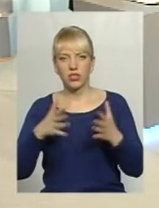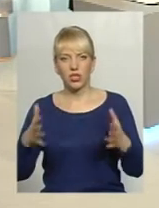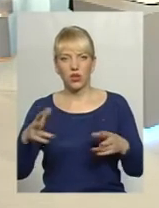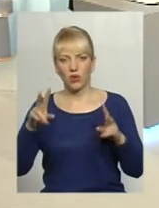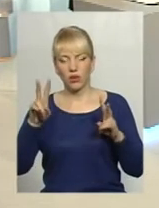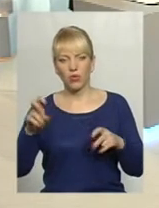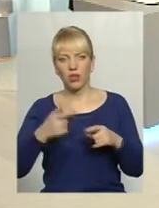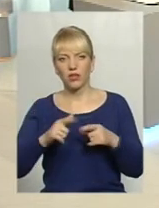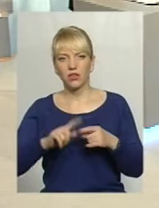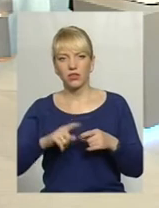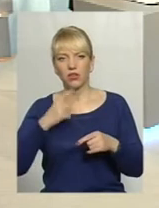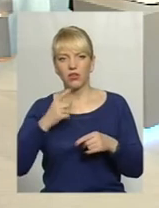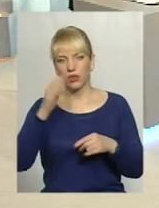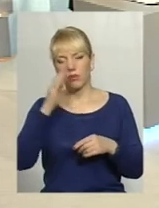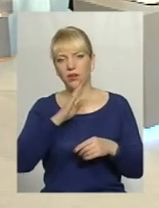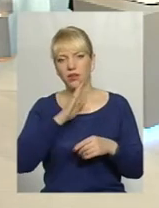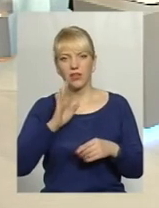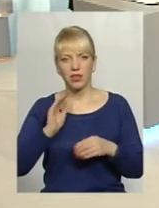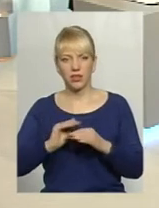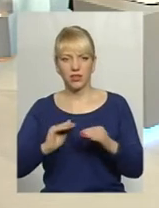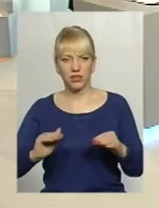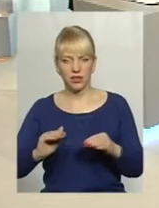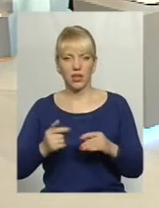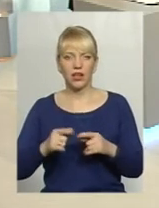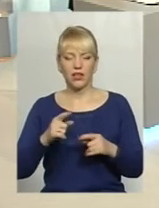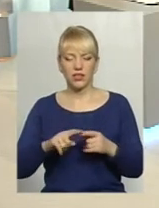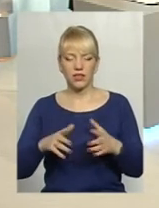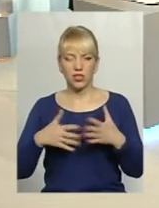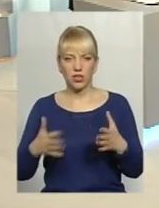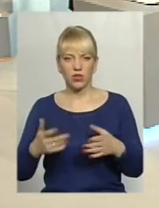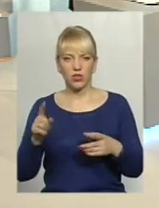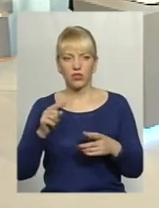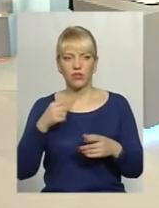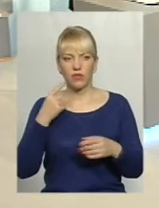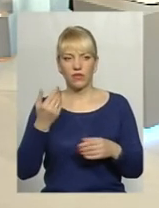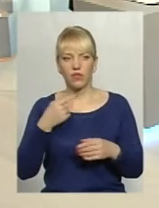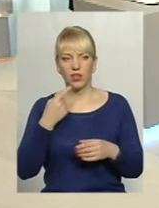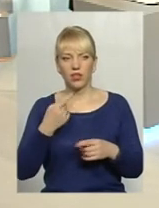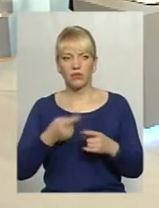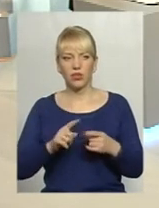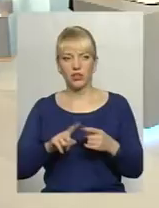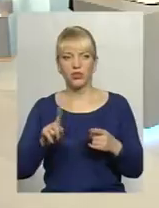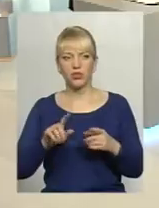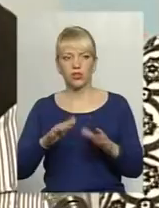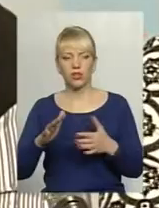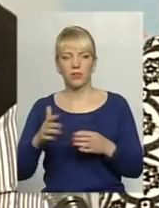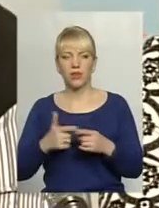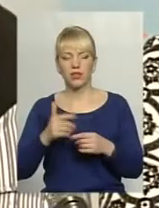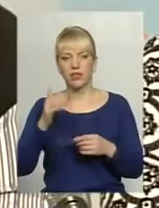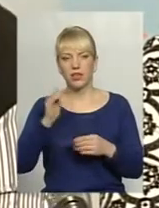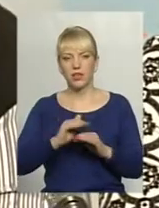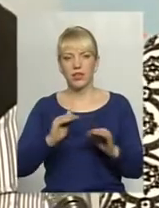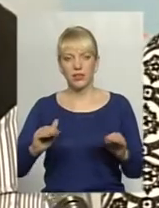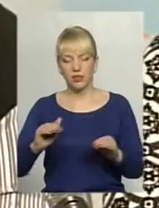в основному батьки-діти, але це широке поняття, яке ви озвучили, про те, що воно трапляється як батьки над